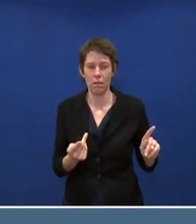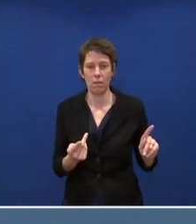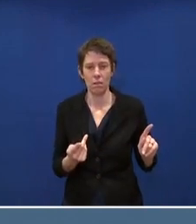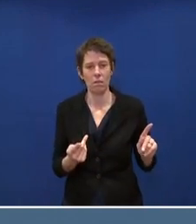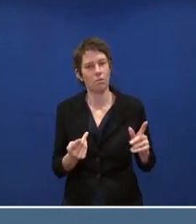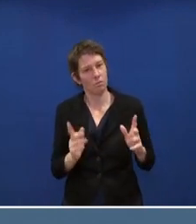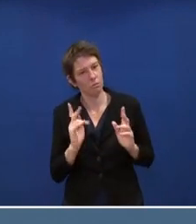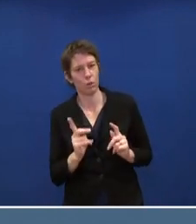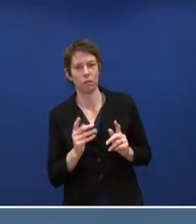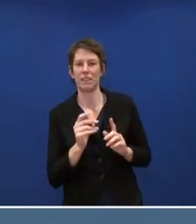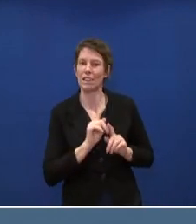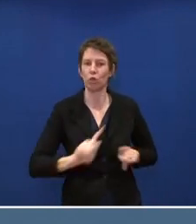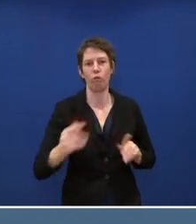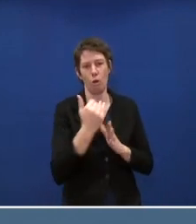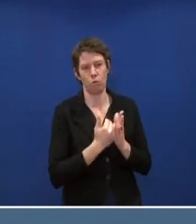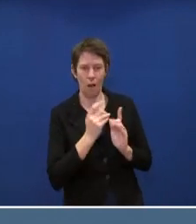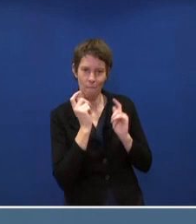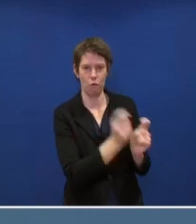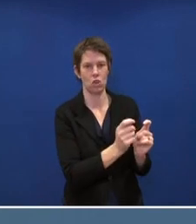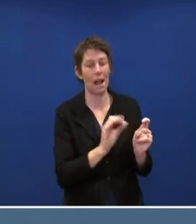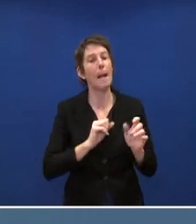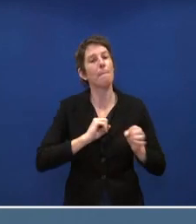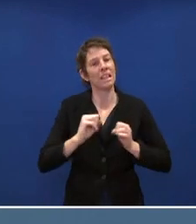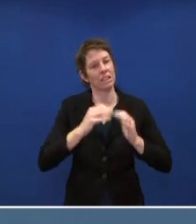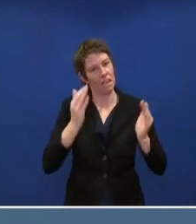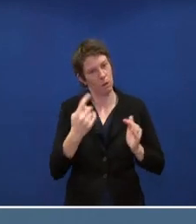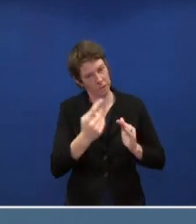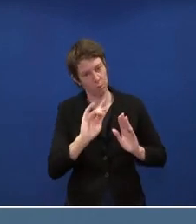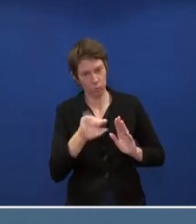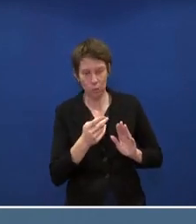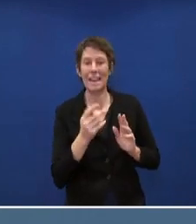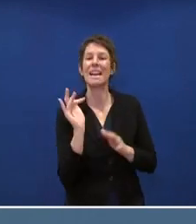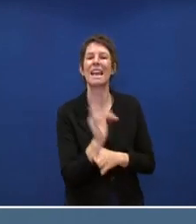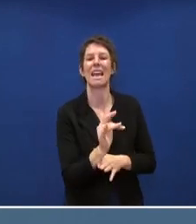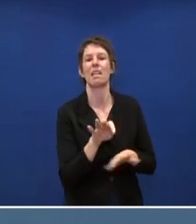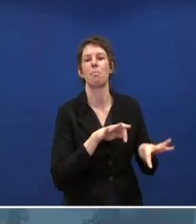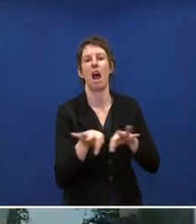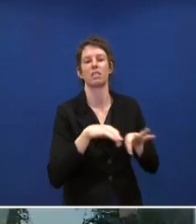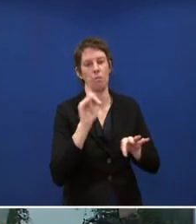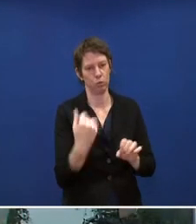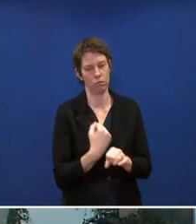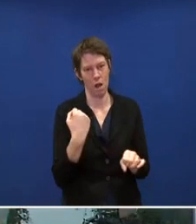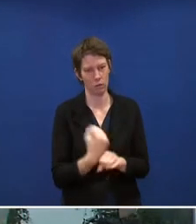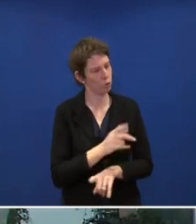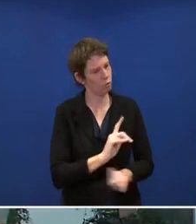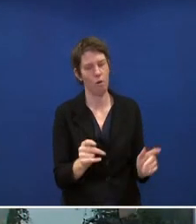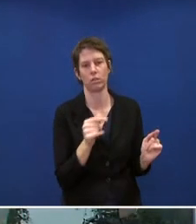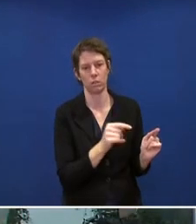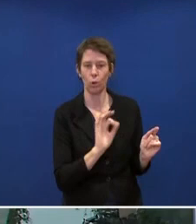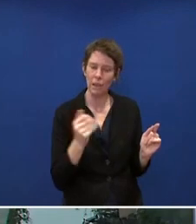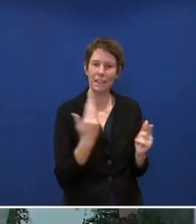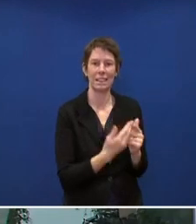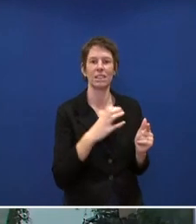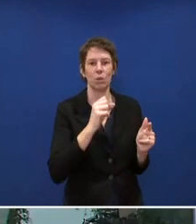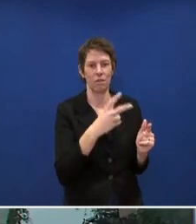vorgeschlagen, ein Sofortprogramm zu machen. Und dann ist das Ministerium eben angehalten, dann mögliche Gegenmaßnahmen zu ergreifen, um die